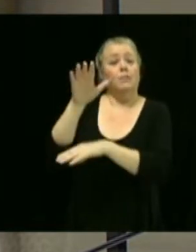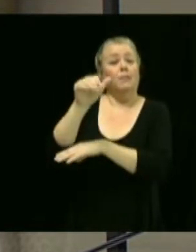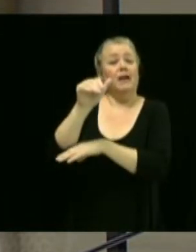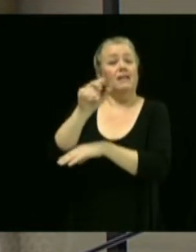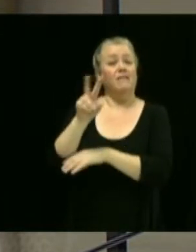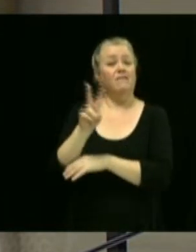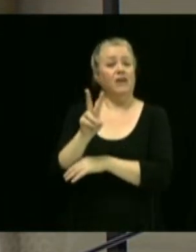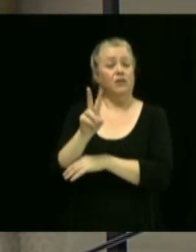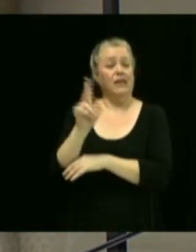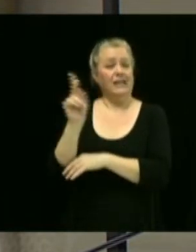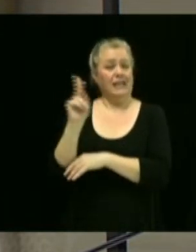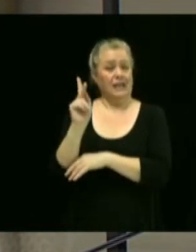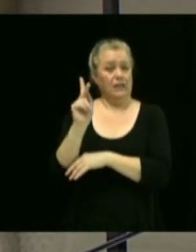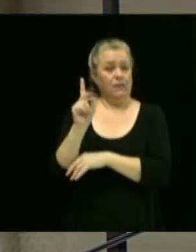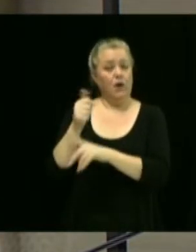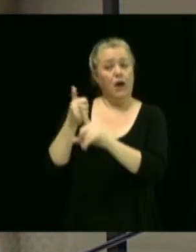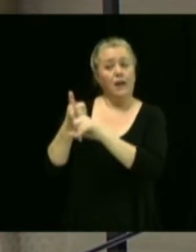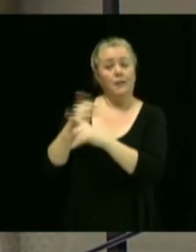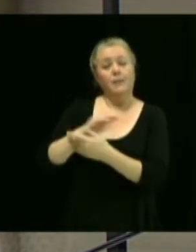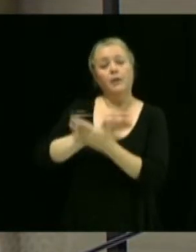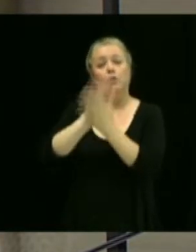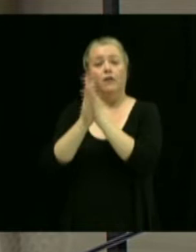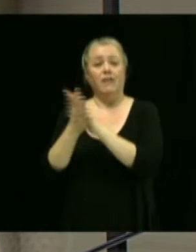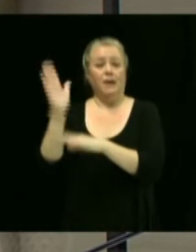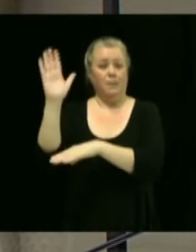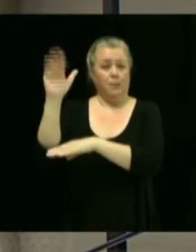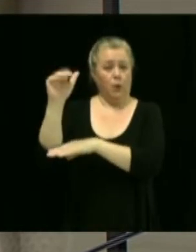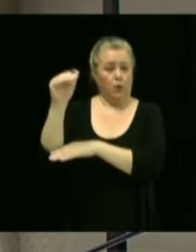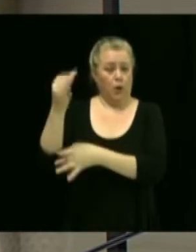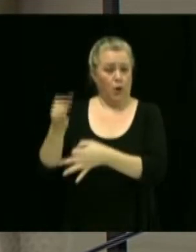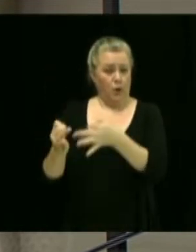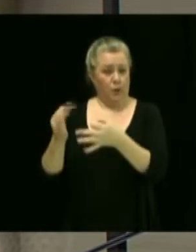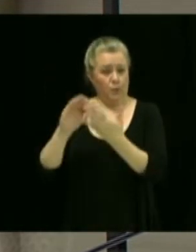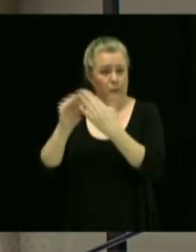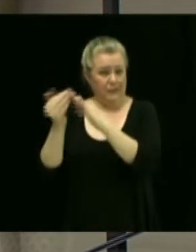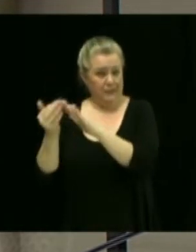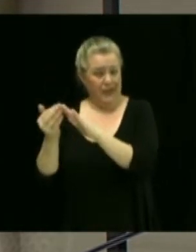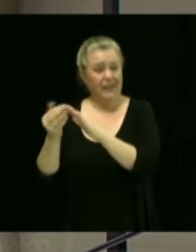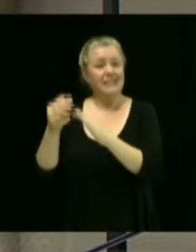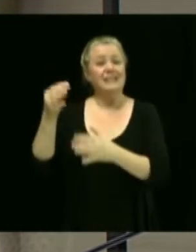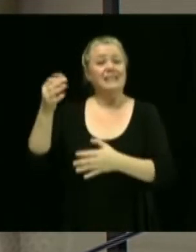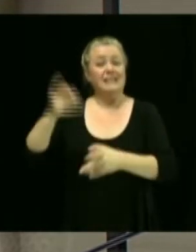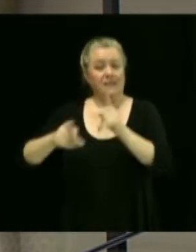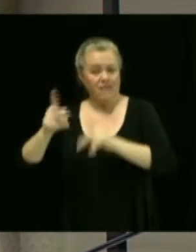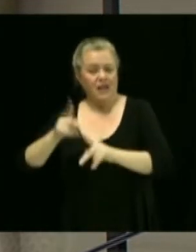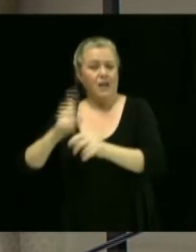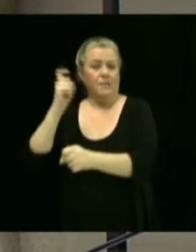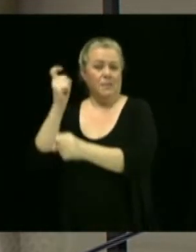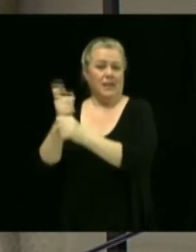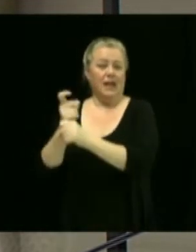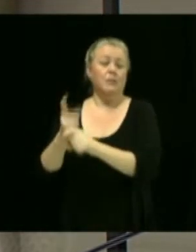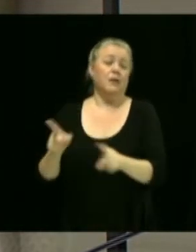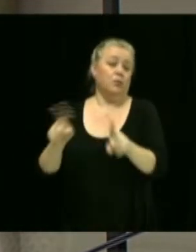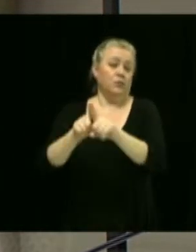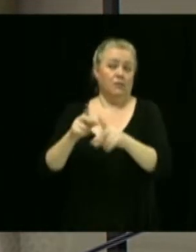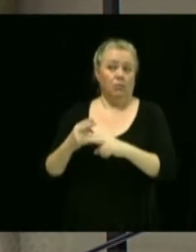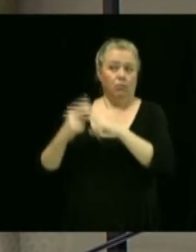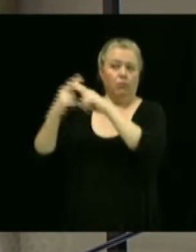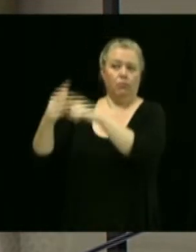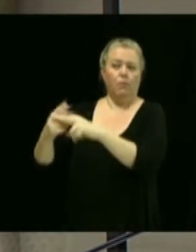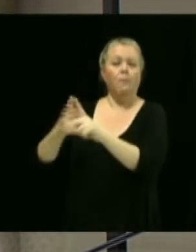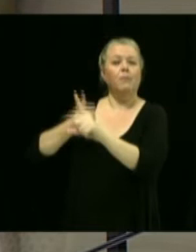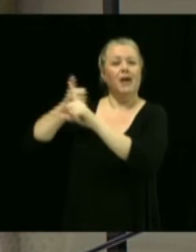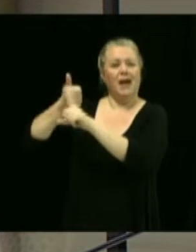Kirianova au poste de procureur municipal, civil et pénal, il y lieu maintenant de la désigner à titre de personne autorisée à